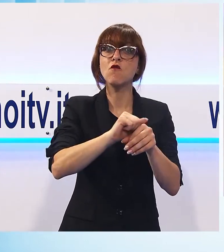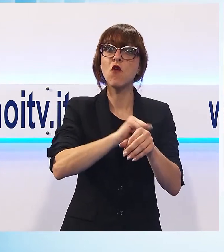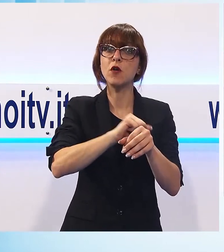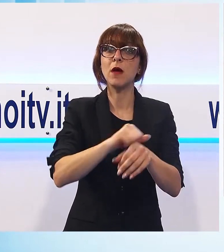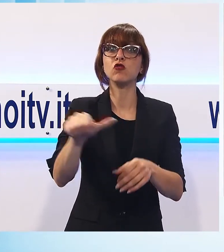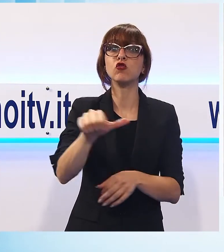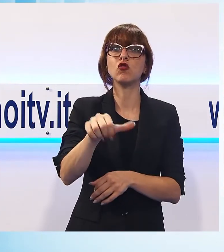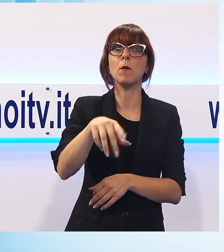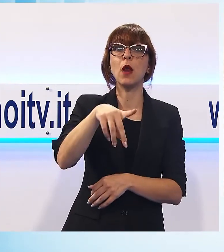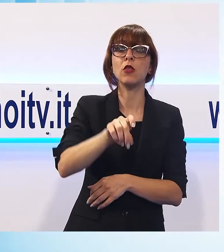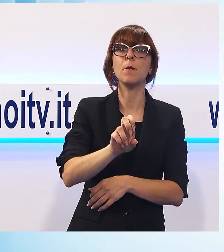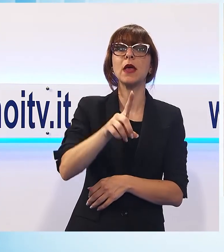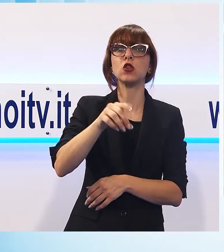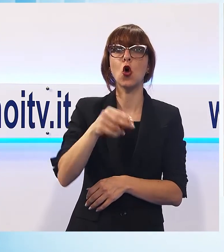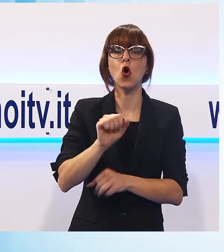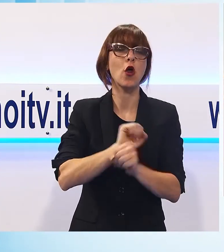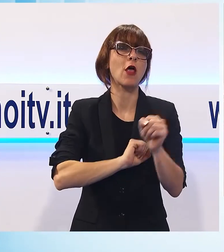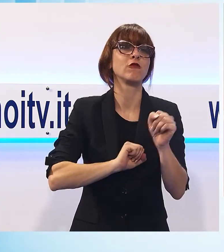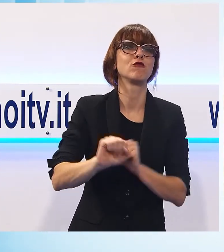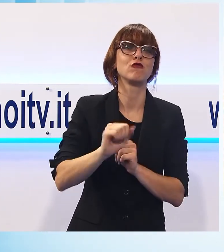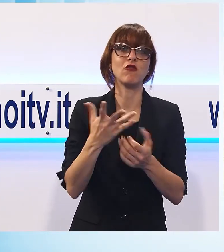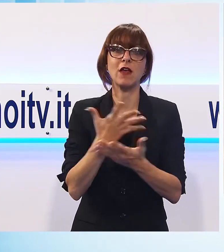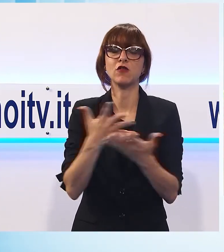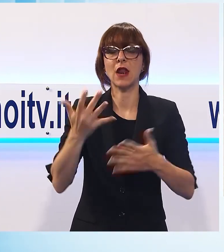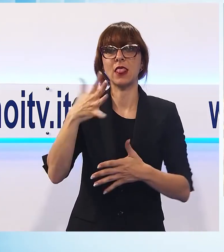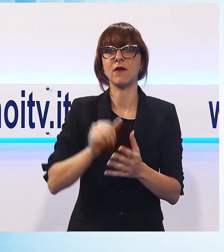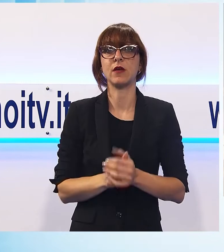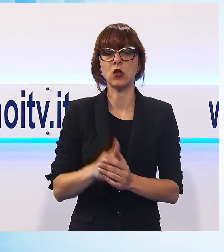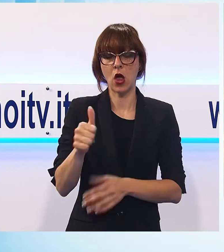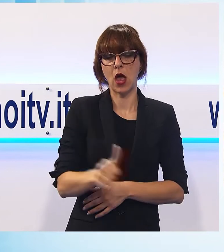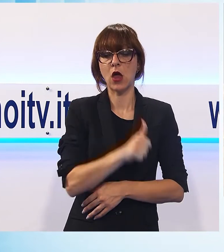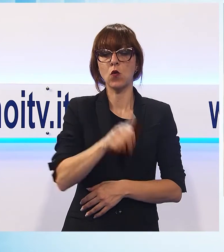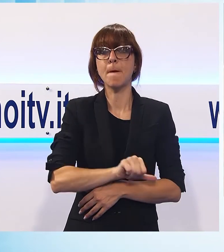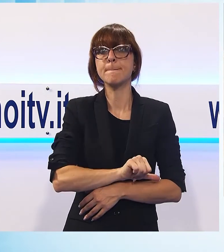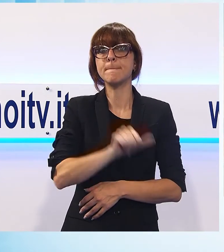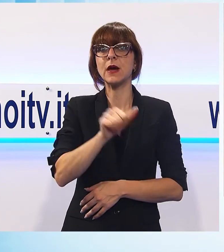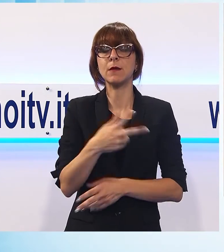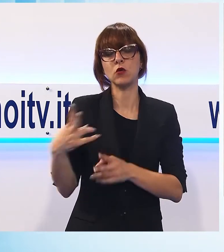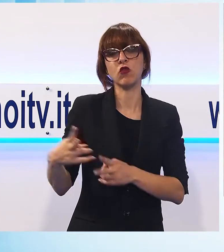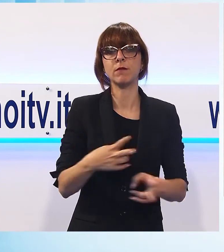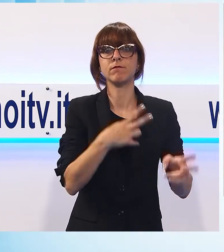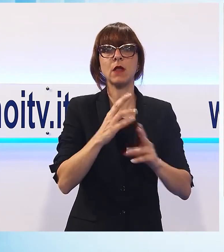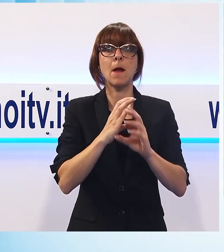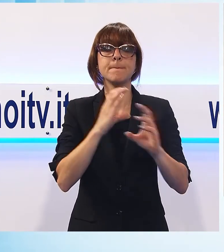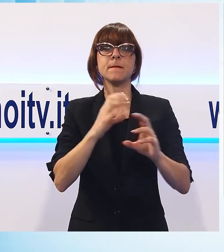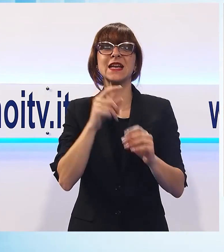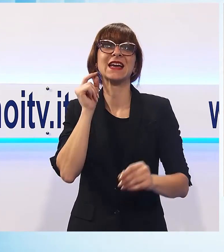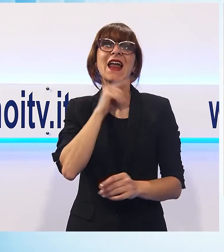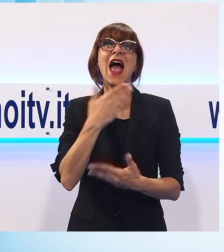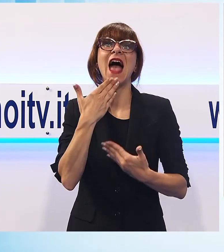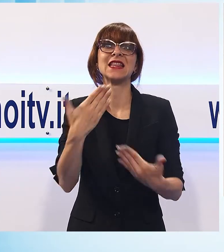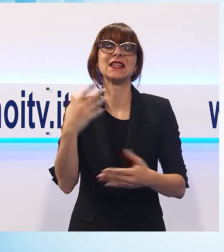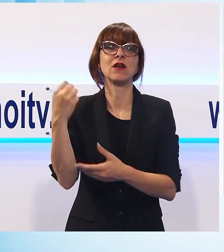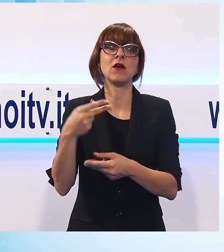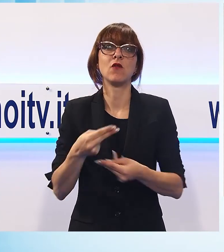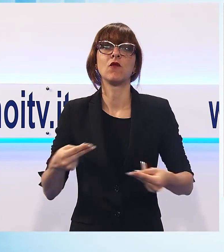scoppolato di Pedona. Quest'anno per la prima volta è stato organizzato il servizio di trasferimento gratuito, grazie alla Fondazione Terre Medice,